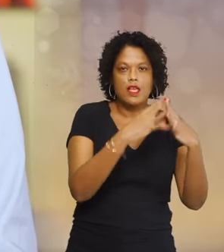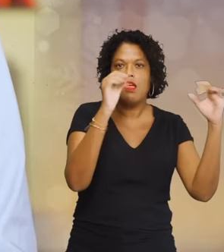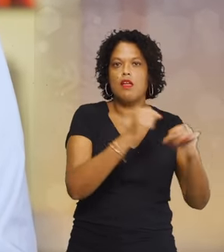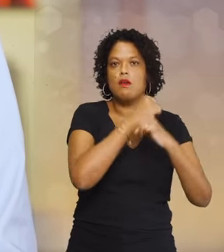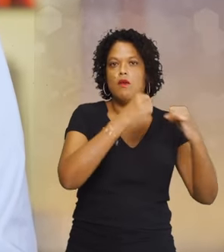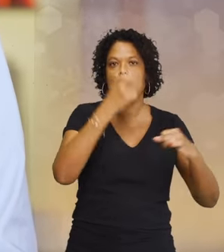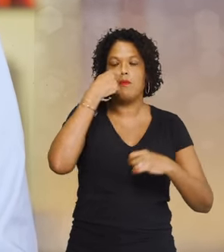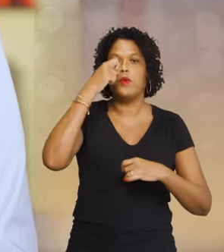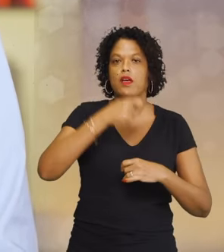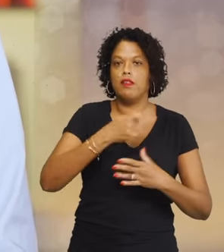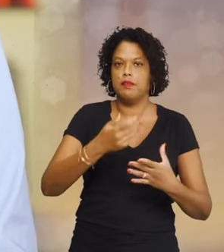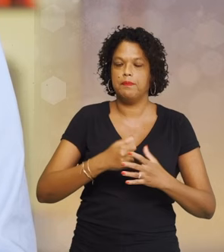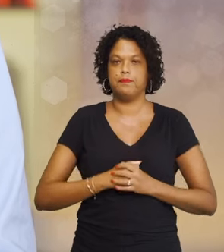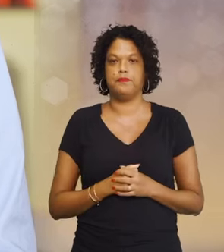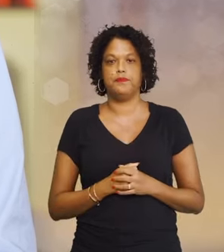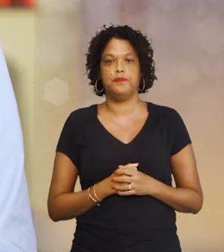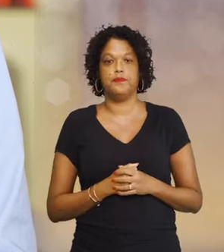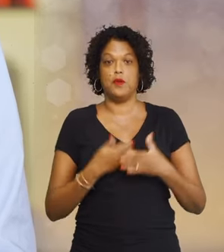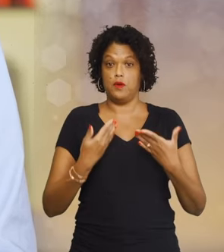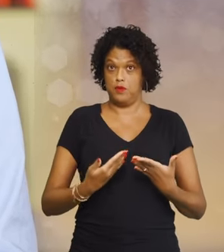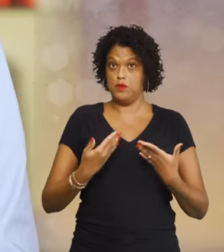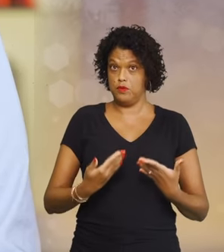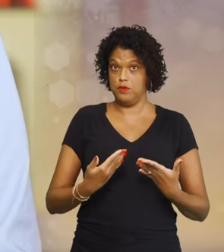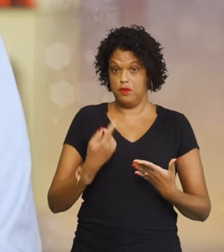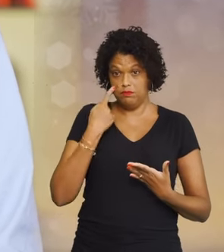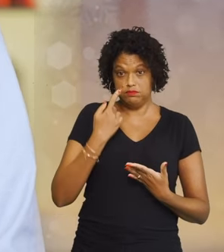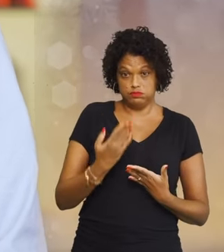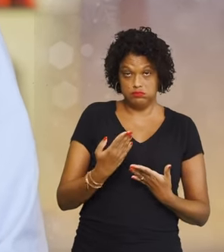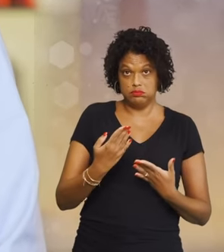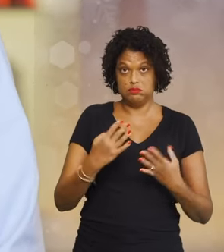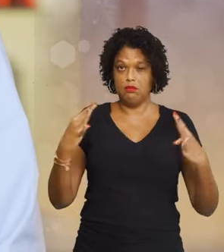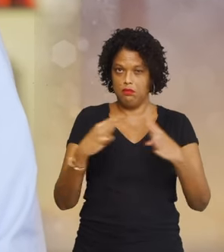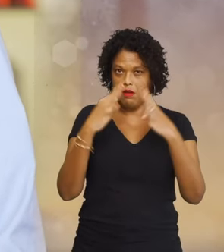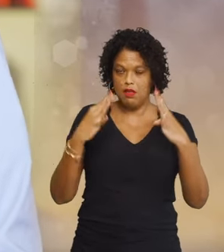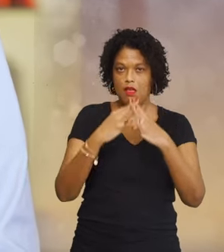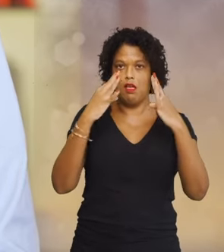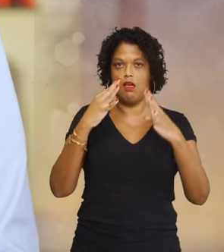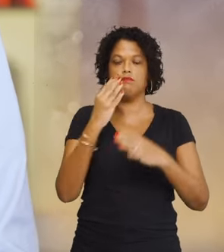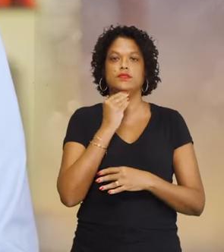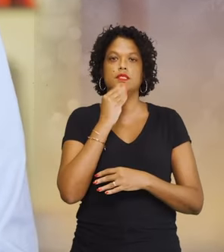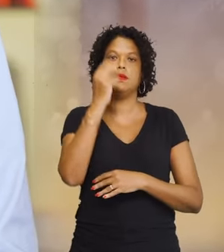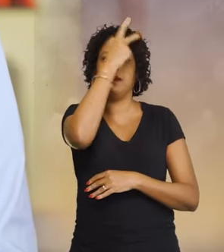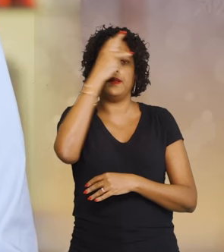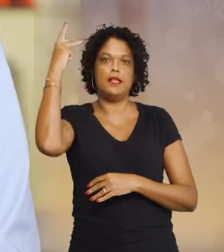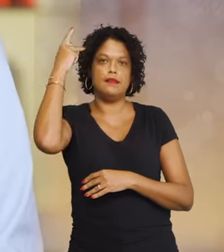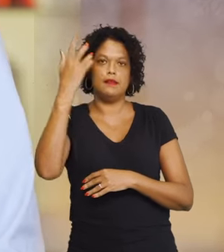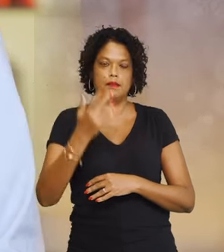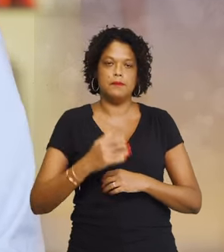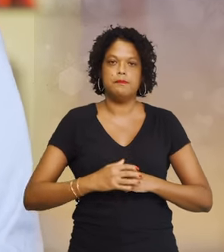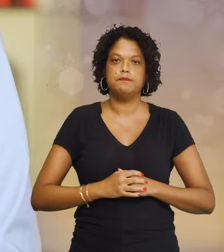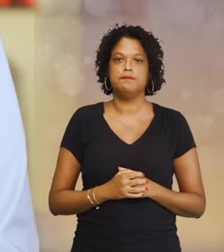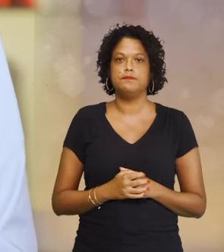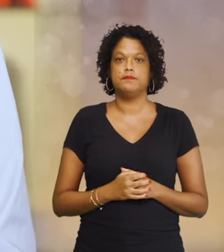en Ukraine. Nous sommes témoins aujourd'hui de la guerre israélo